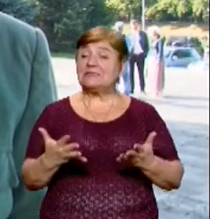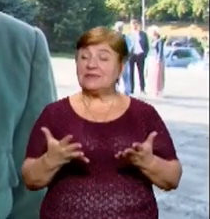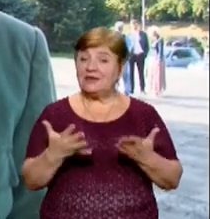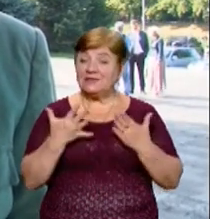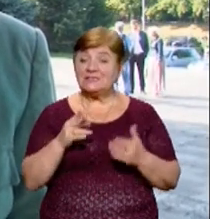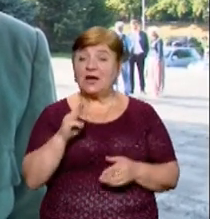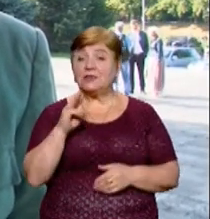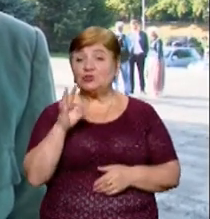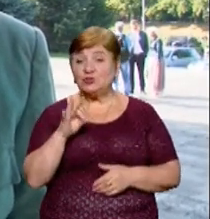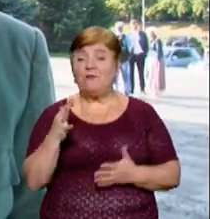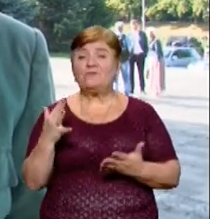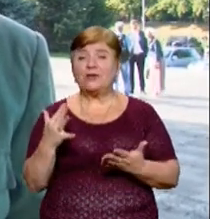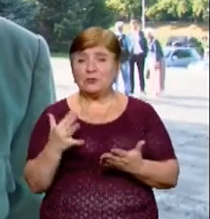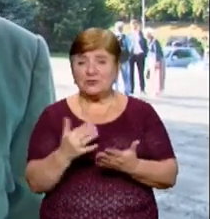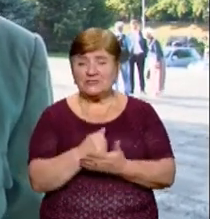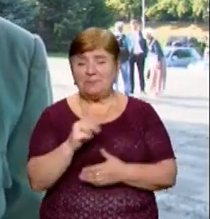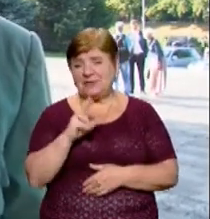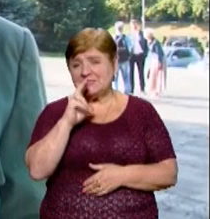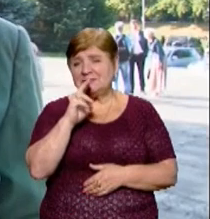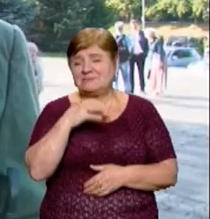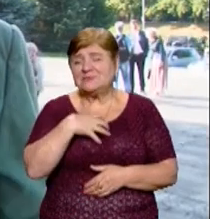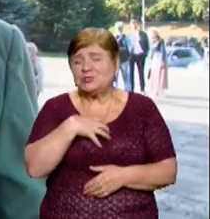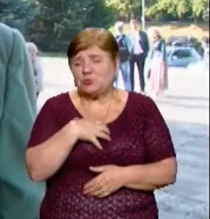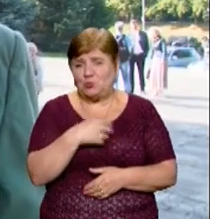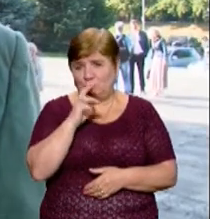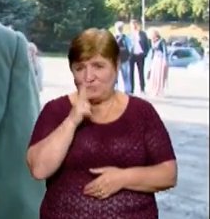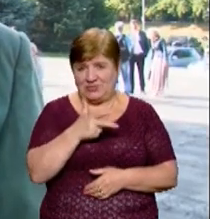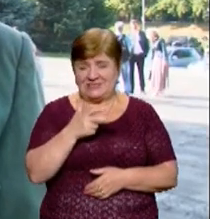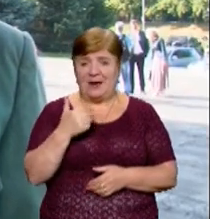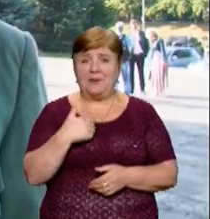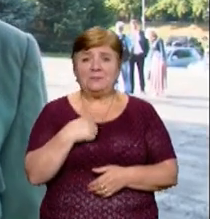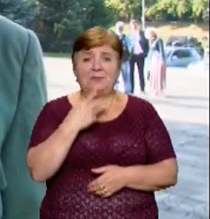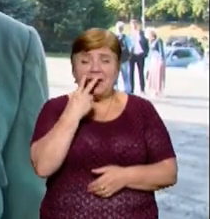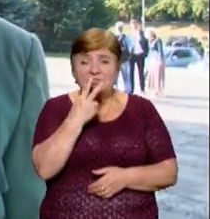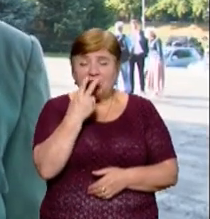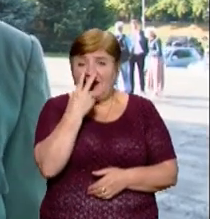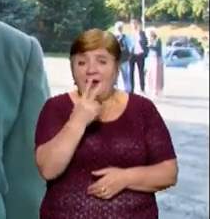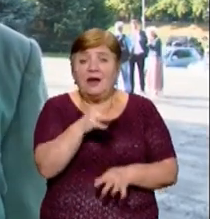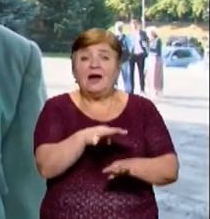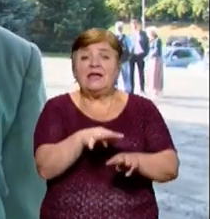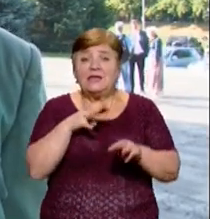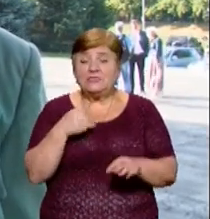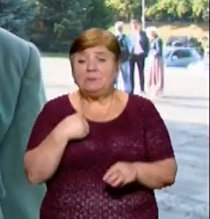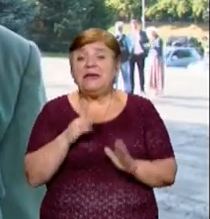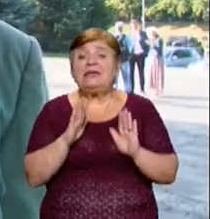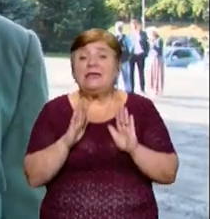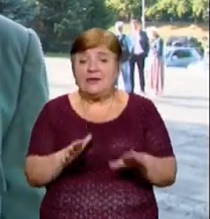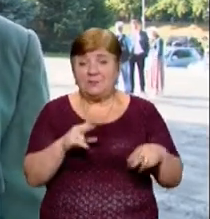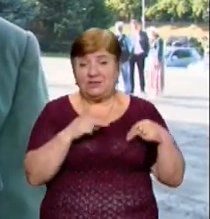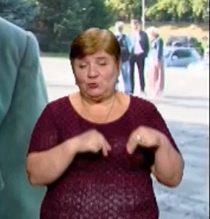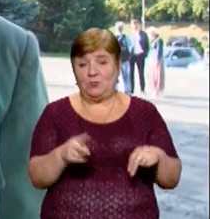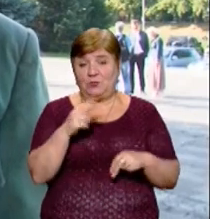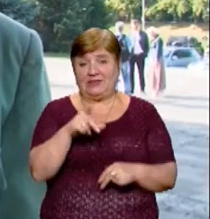вдалося, тому що ми заскучилися. За три місяці не бачити глядача, ми ж працюємо тільки для глядача.